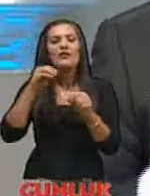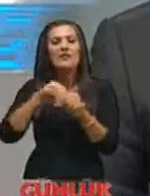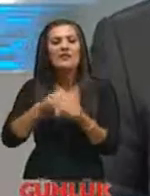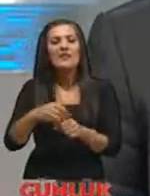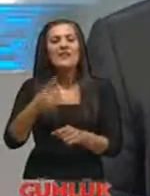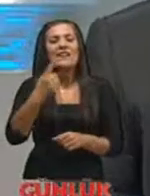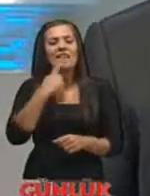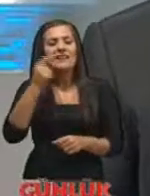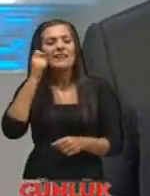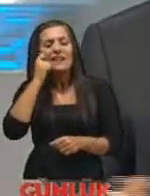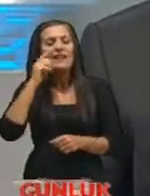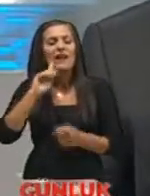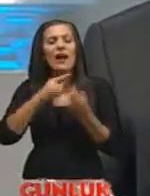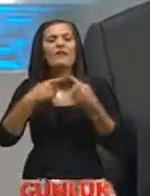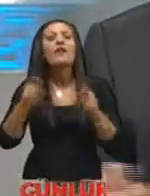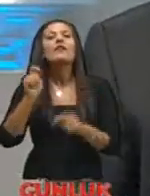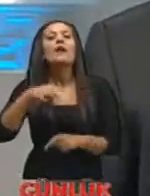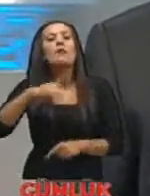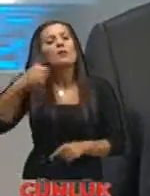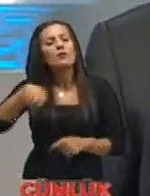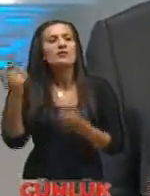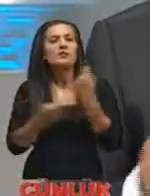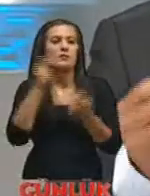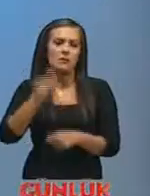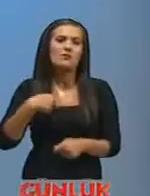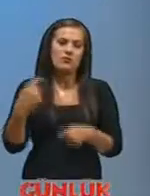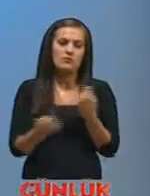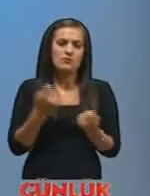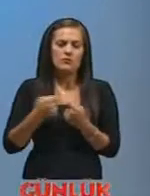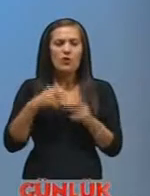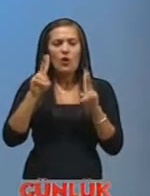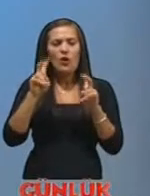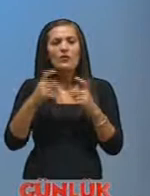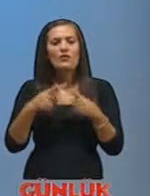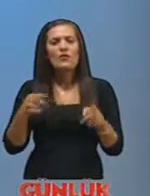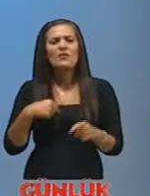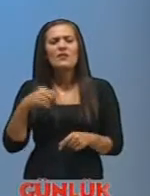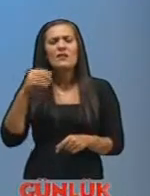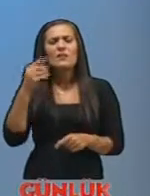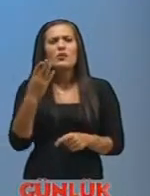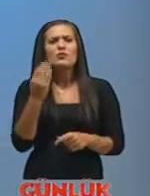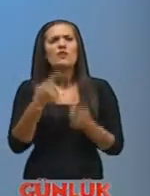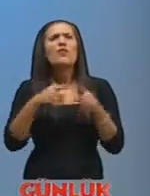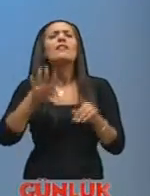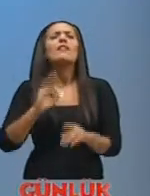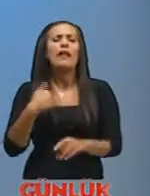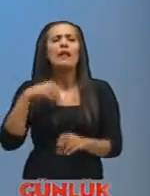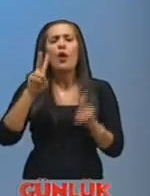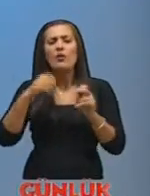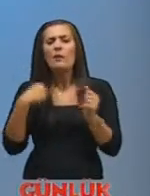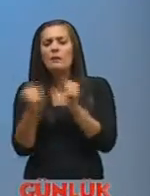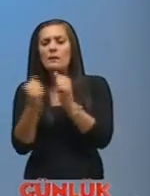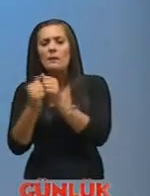ırk ayrımı yapmadan Böylesi şeyler yapmaya çalışıyoruz Harikasınız Birbirinin içine geçmiş Çok da farklı değil aslında Birbirine geçmiş